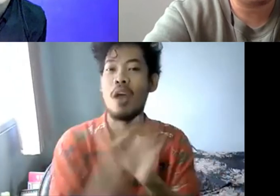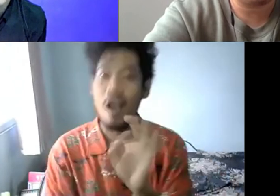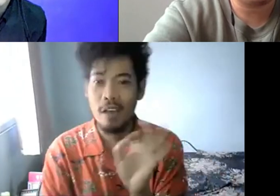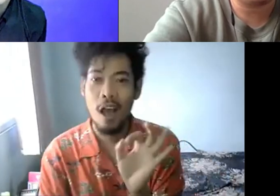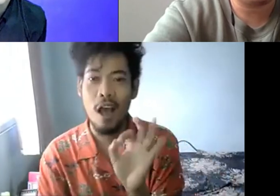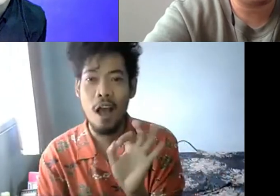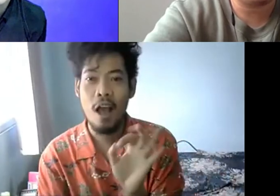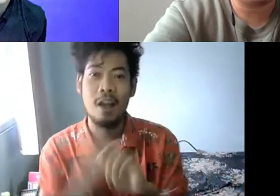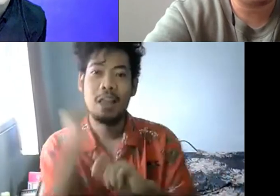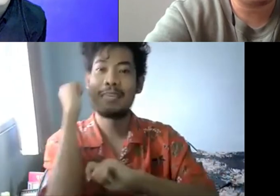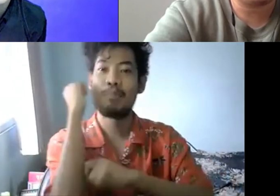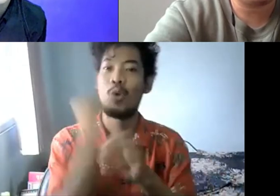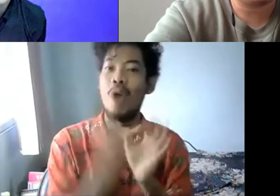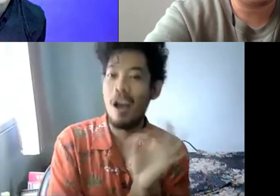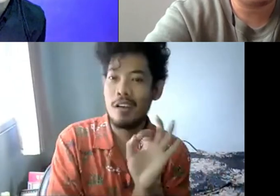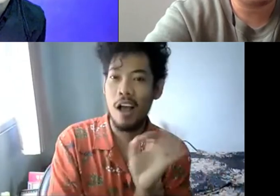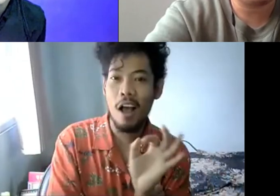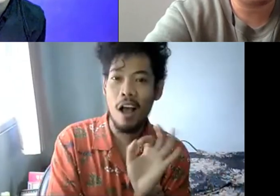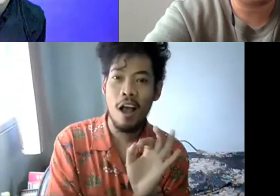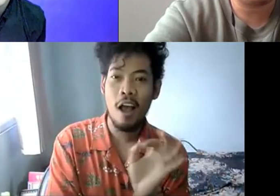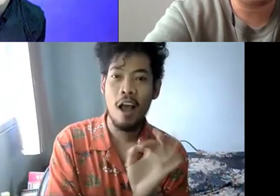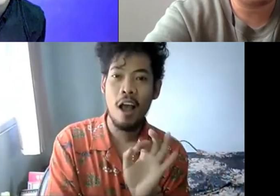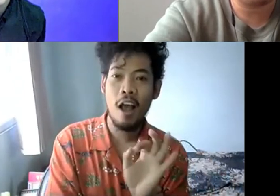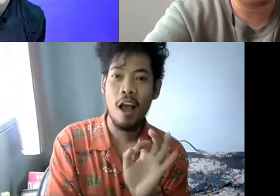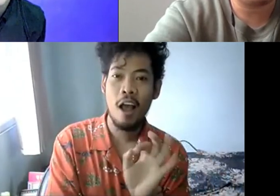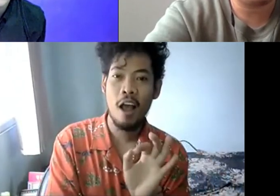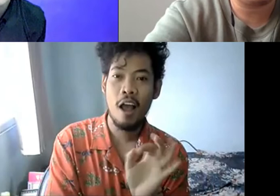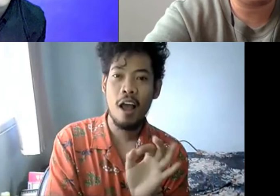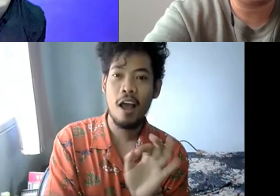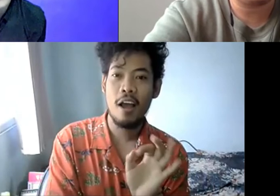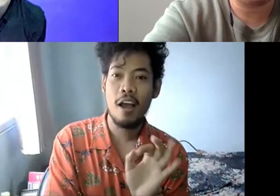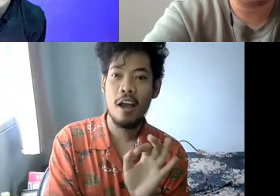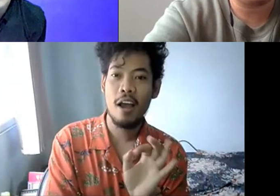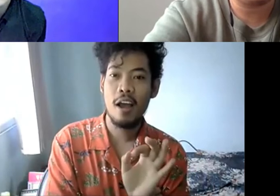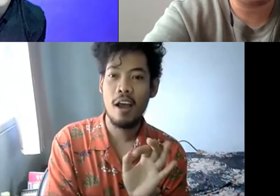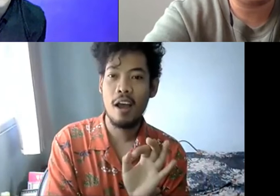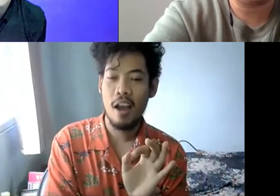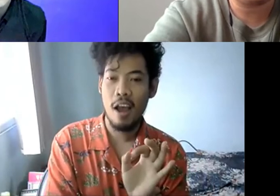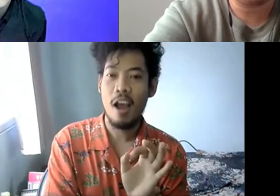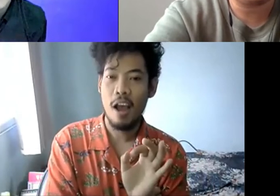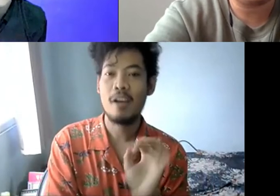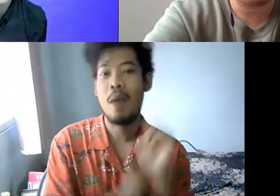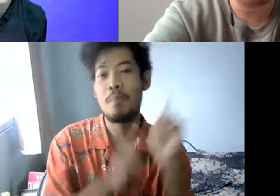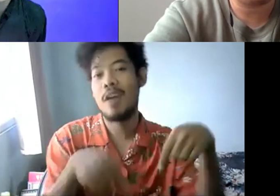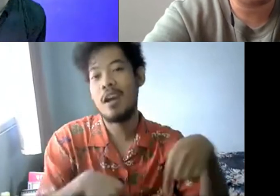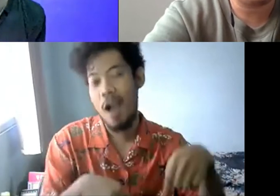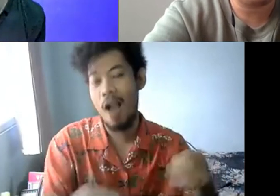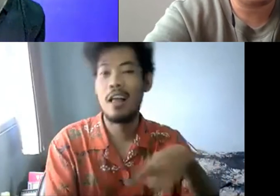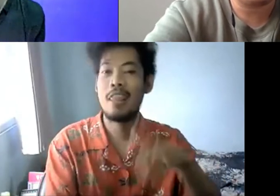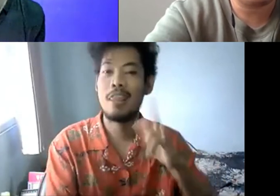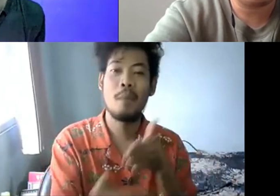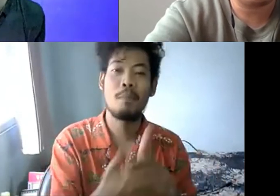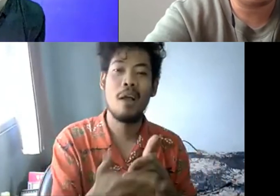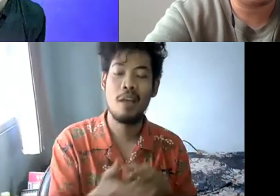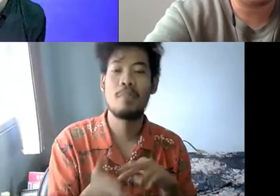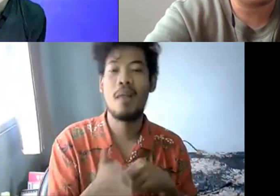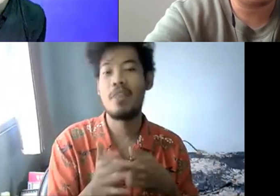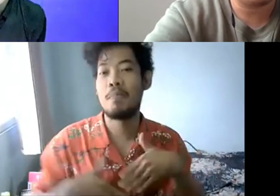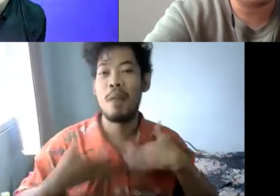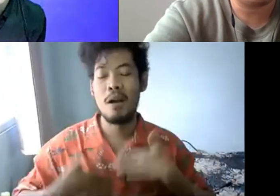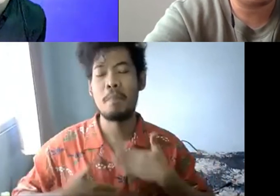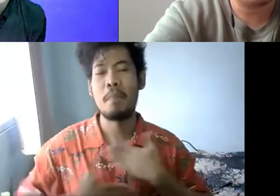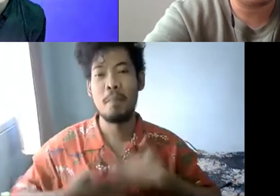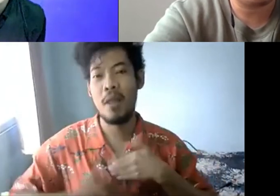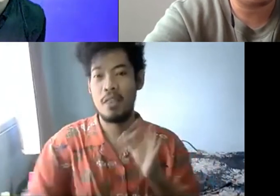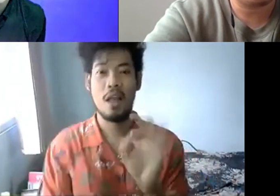ketik atau kirim email, tetapi setelah mengirim email, tetap tidak ada atau tidak direspon email tersebut seperti itu. Dan